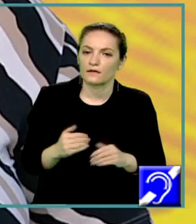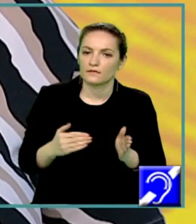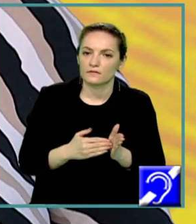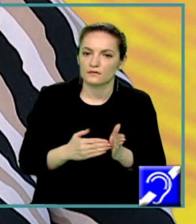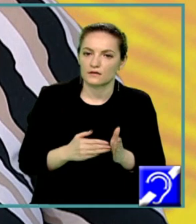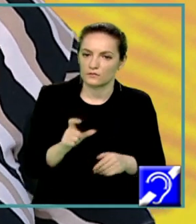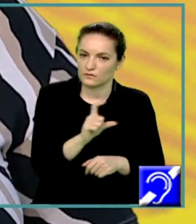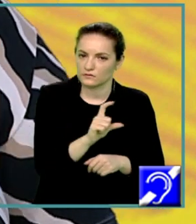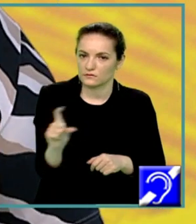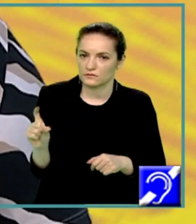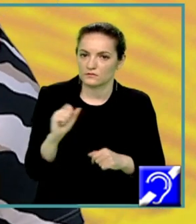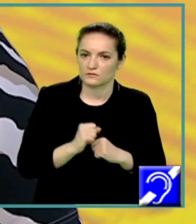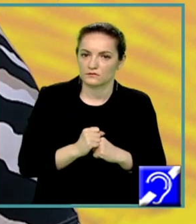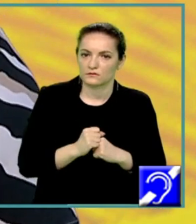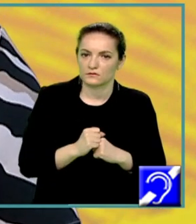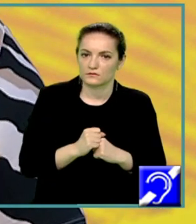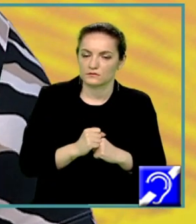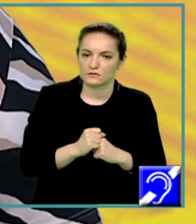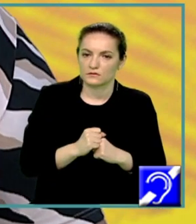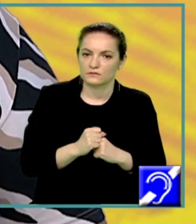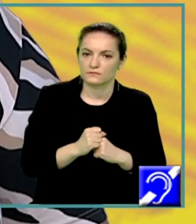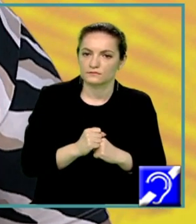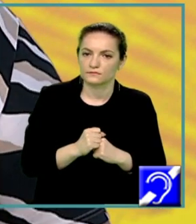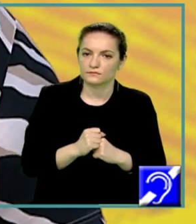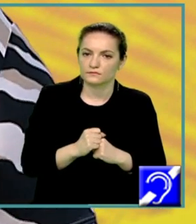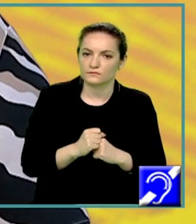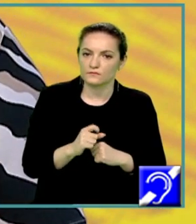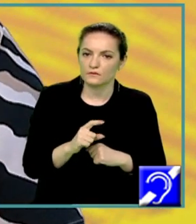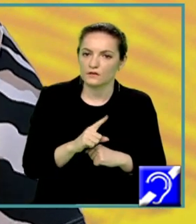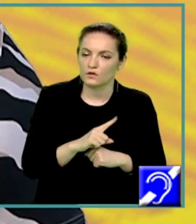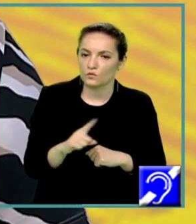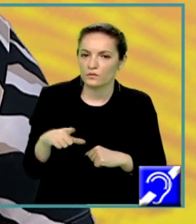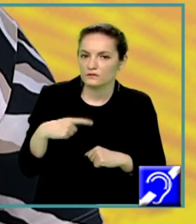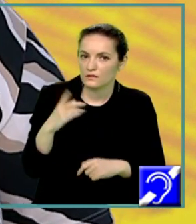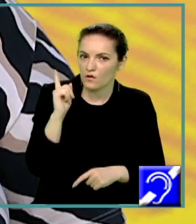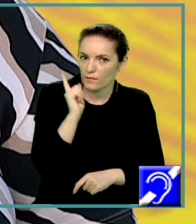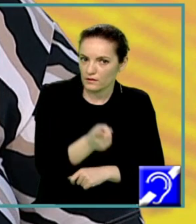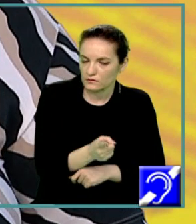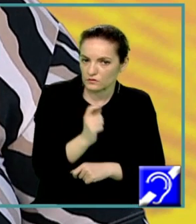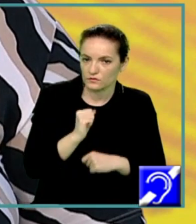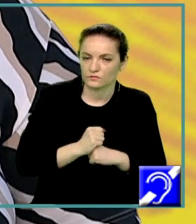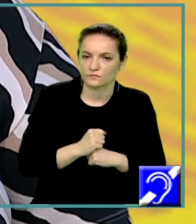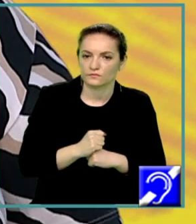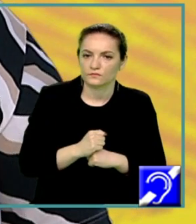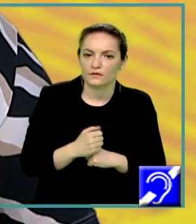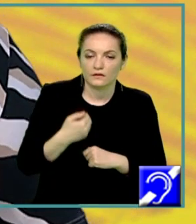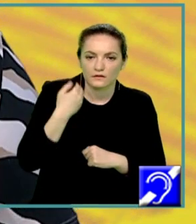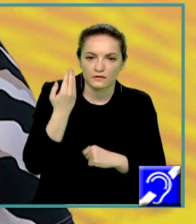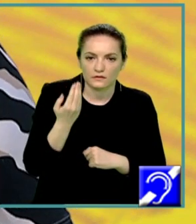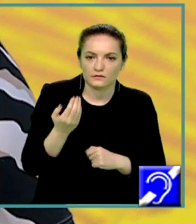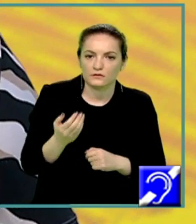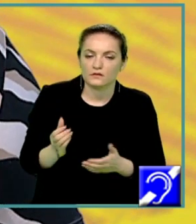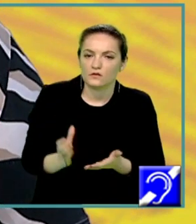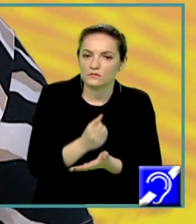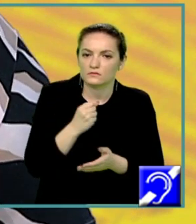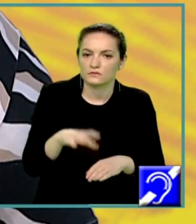condițiilor de existență are utilitate, însă nu are caracter obligatoriu. În cazul în care obținem soluțiile